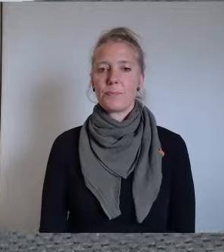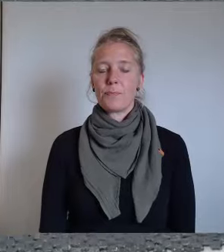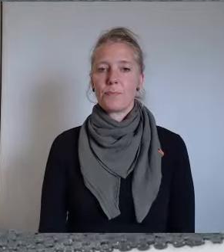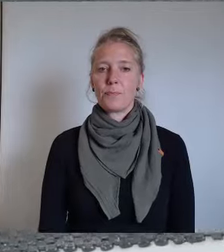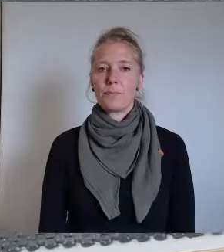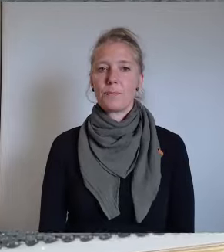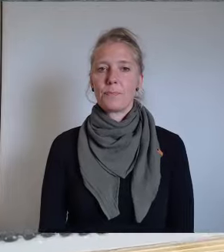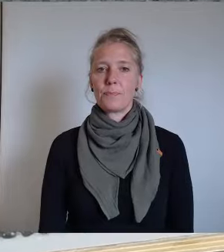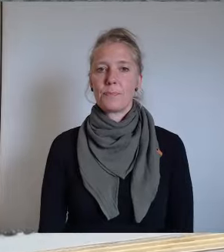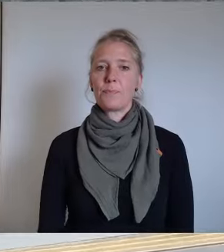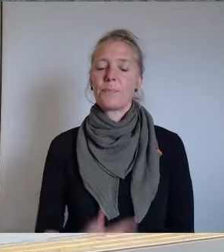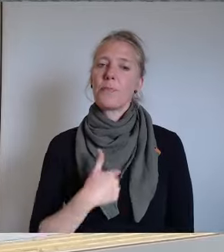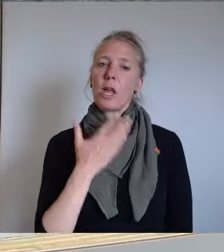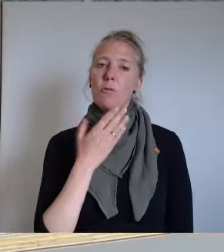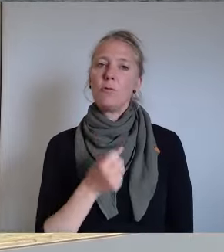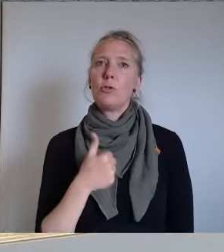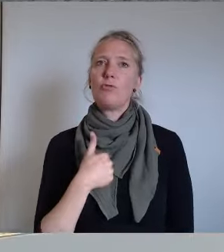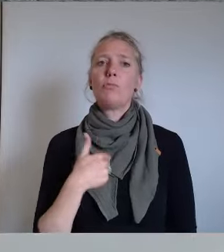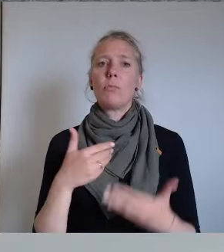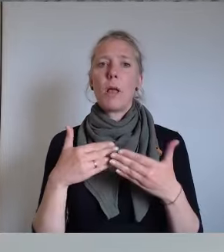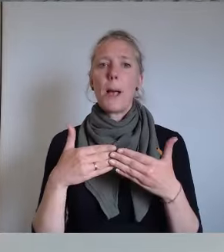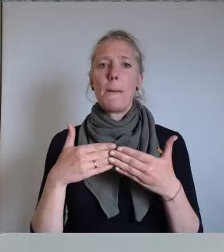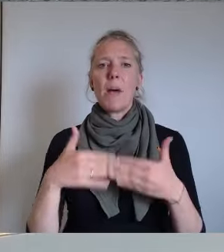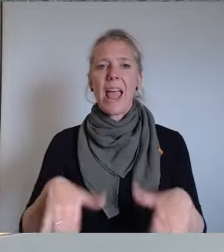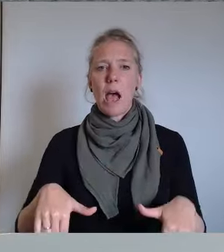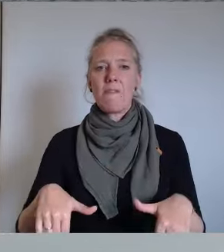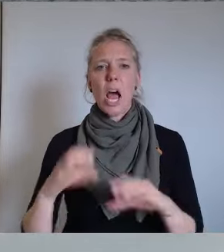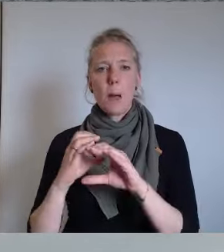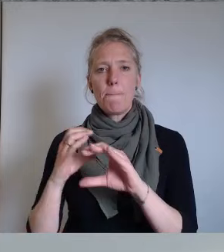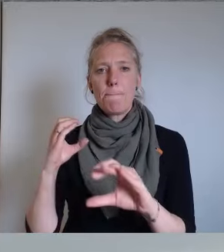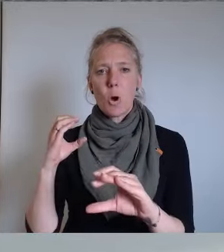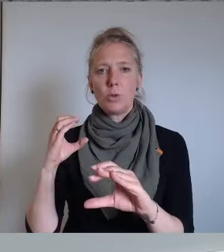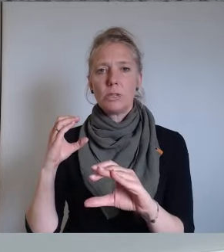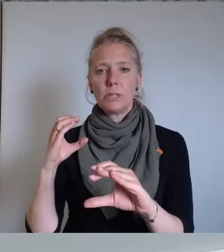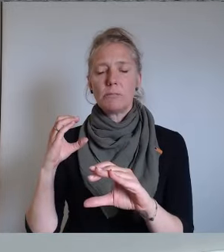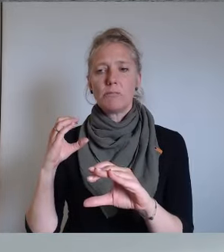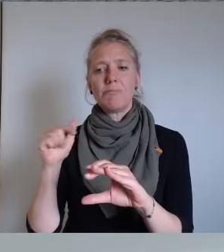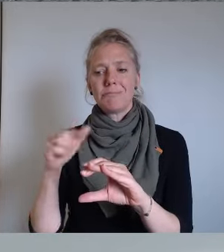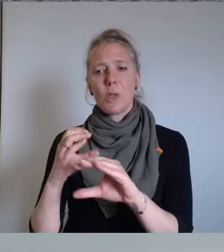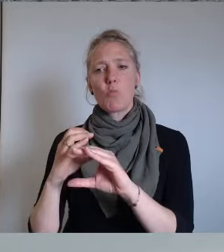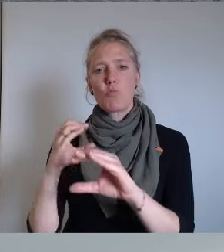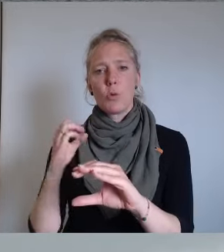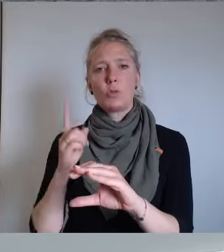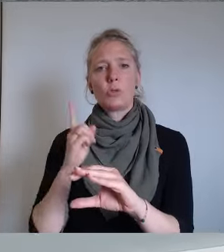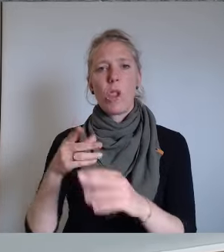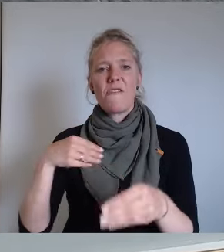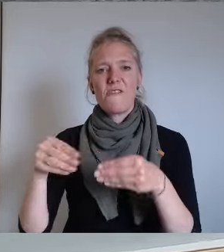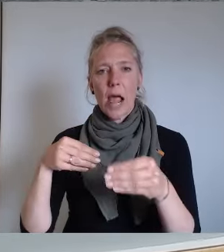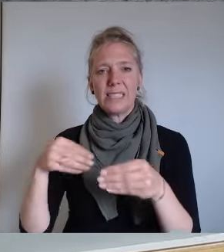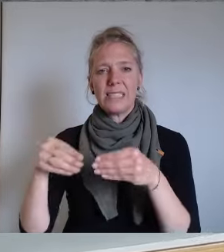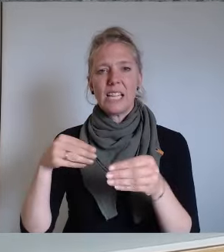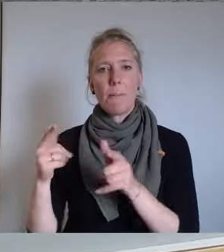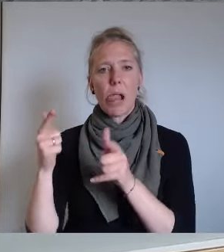Ich möchte einen freien Bus haben oder einen flexiblen